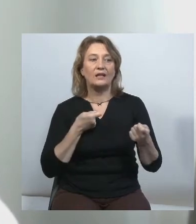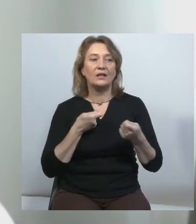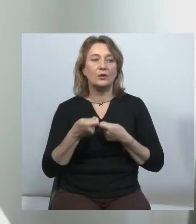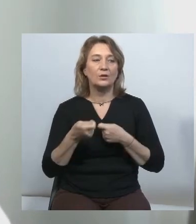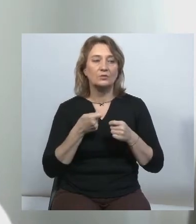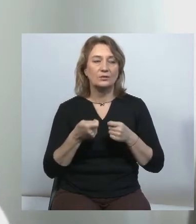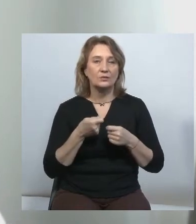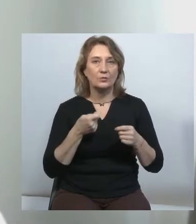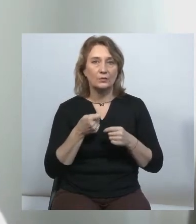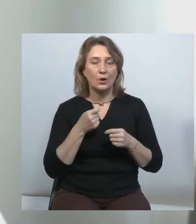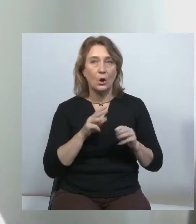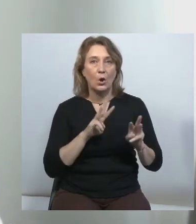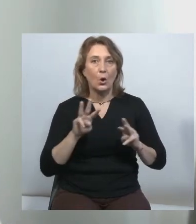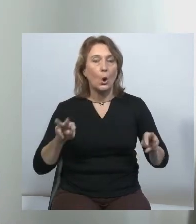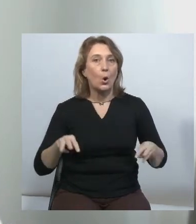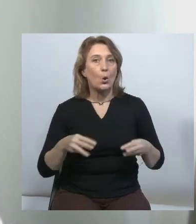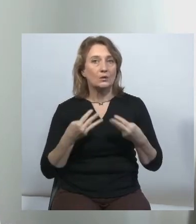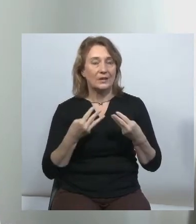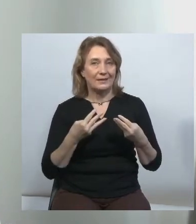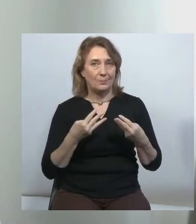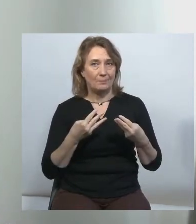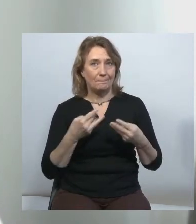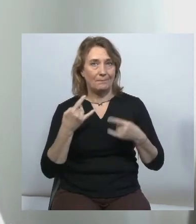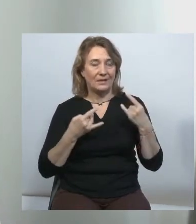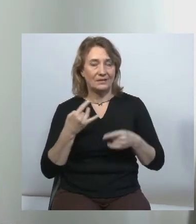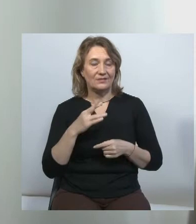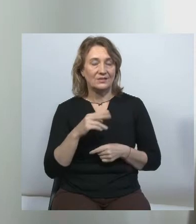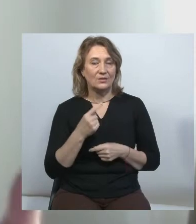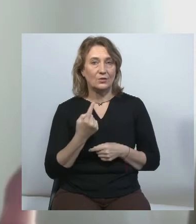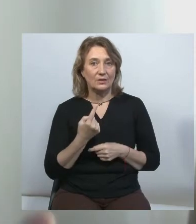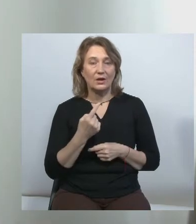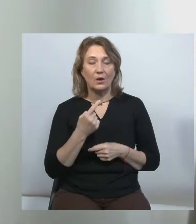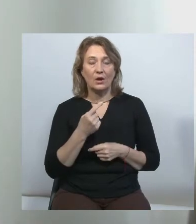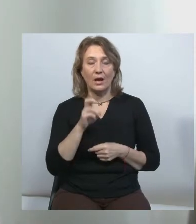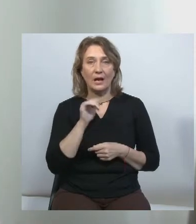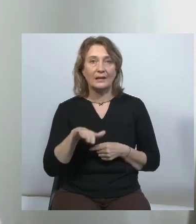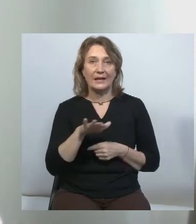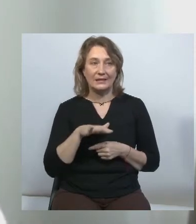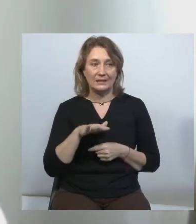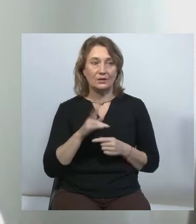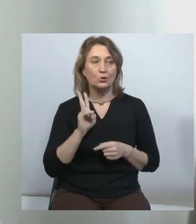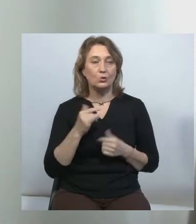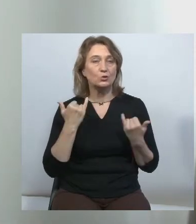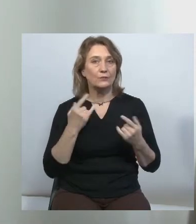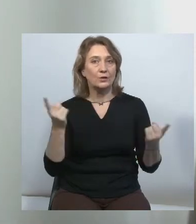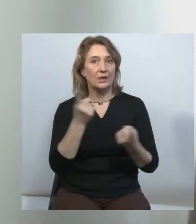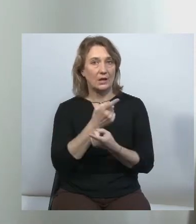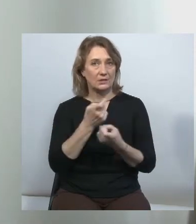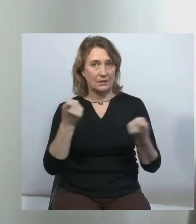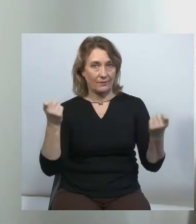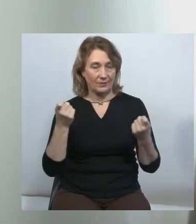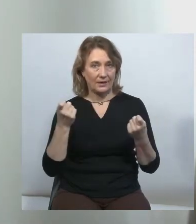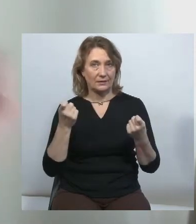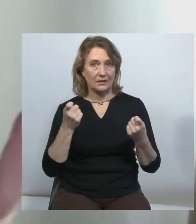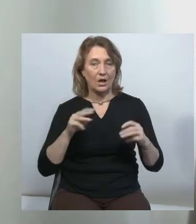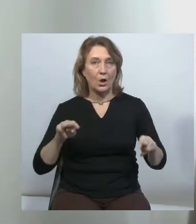онлайн-медіа, тобто з 20-11 країн. І коли хтось сьогодні заявляє про те, що онлайн-медіа